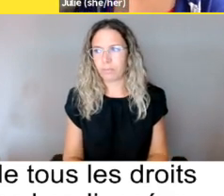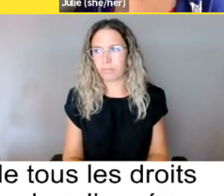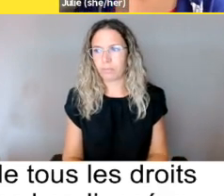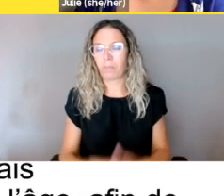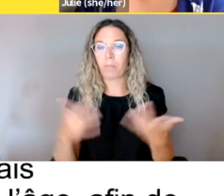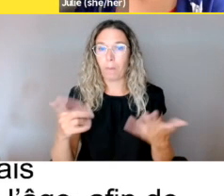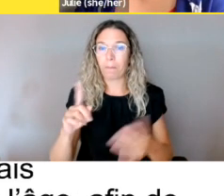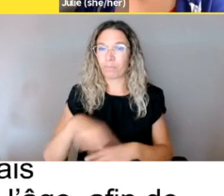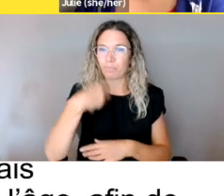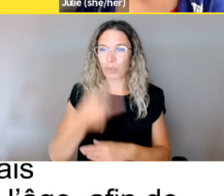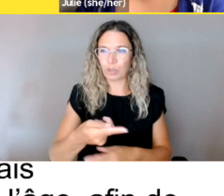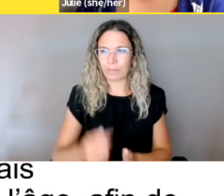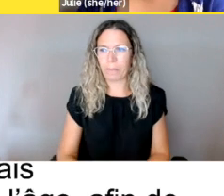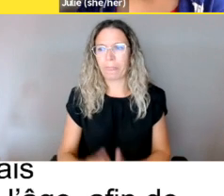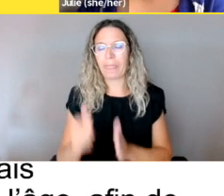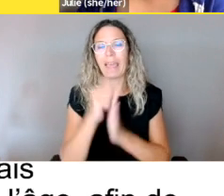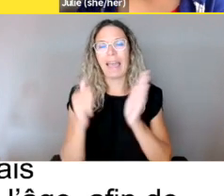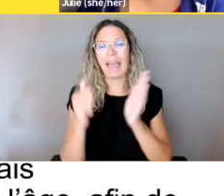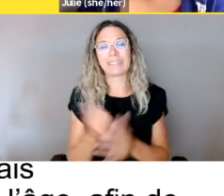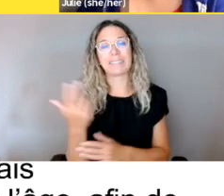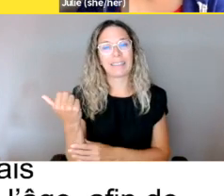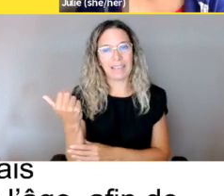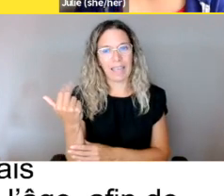Prochainement. OK. Article 13.